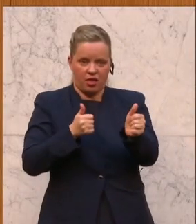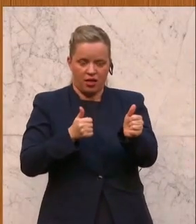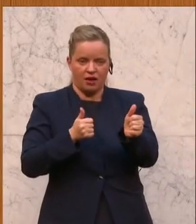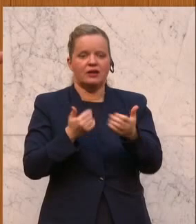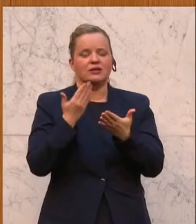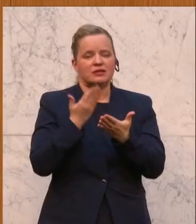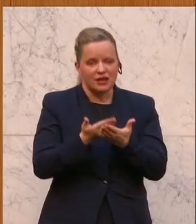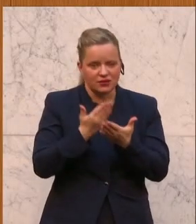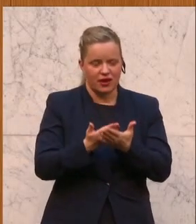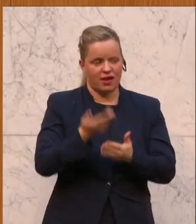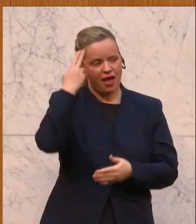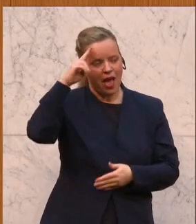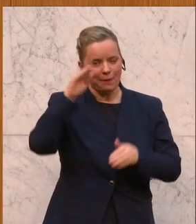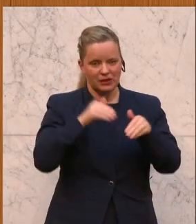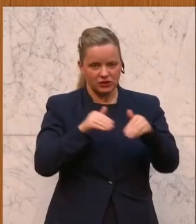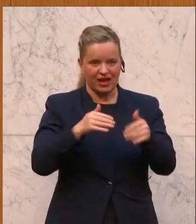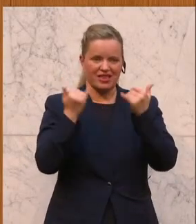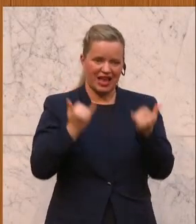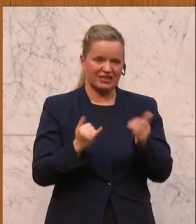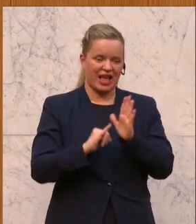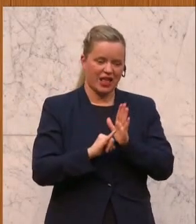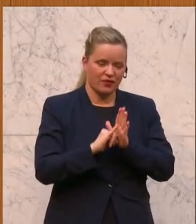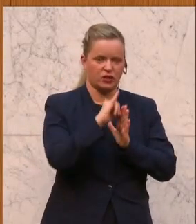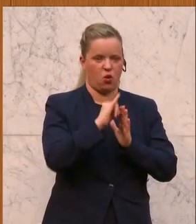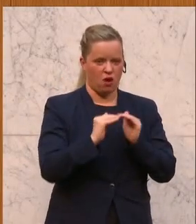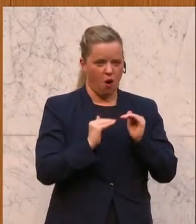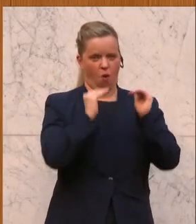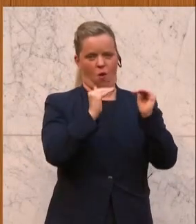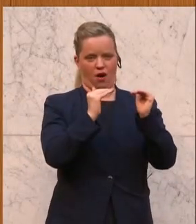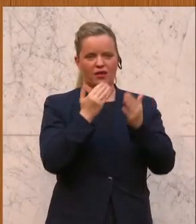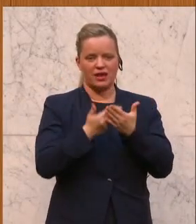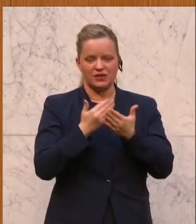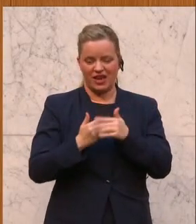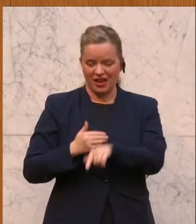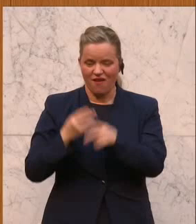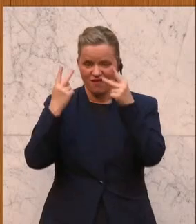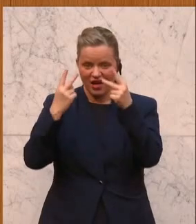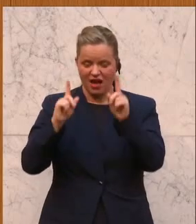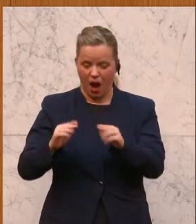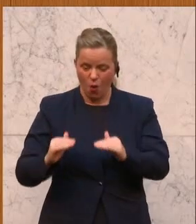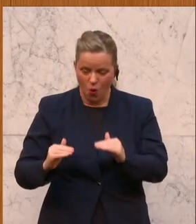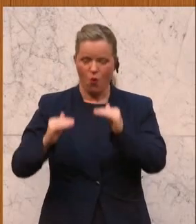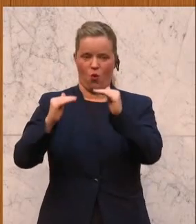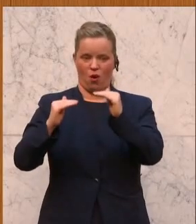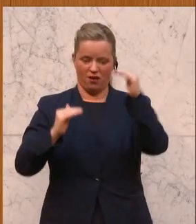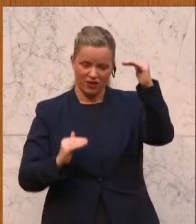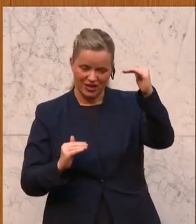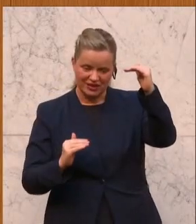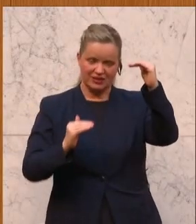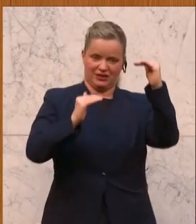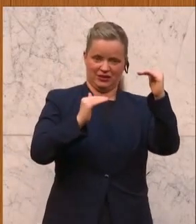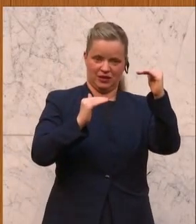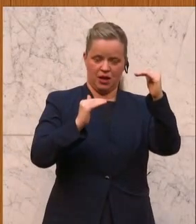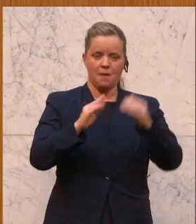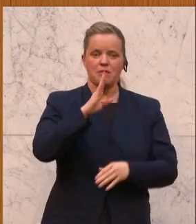ersuchen, aufgrund der aktuell hohen Inflation, diese Werte einfach schneller anzupassen, damit die Anpassung des Pensionskontos